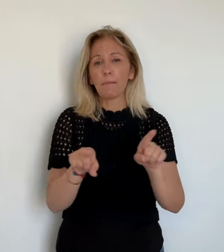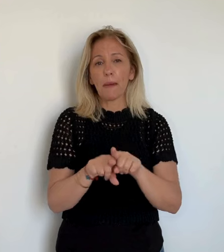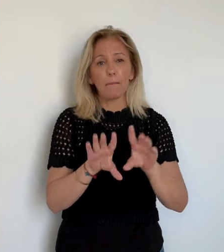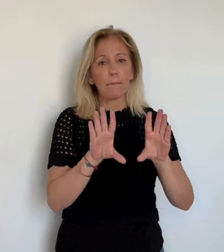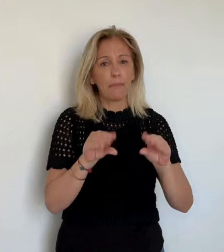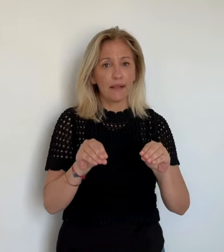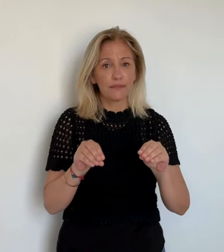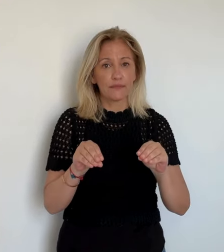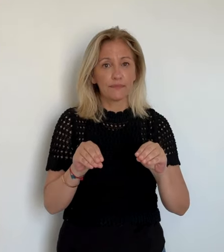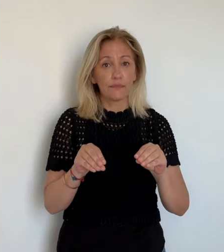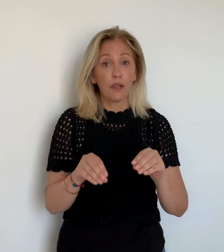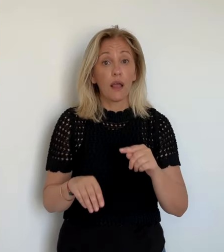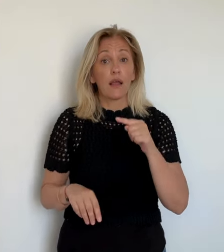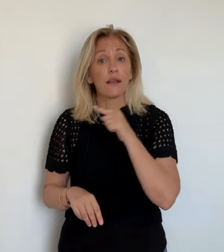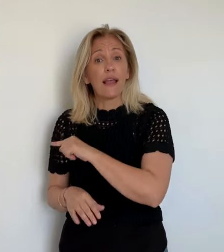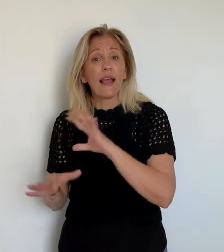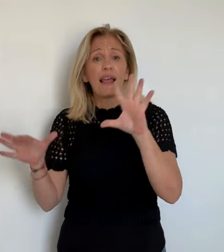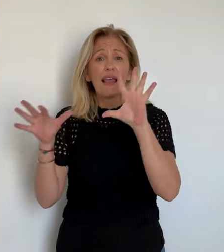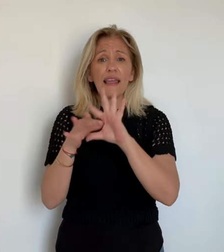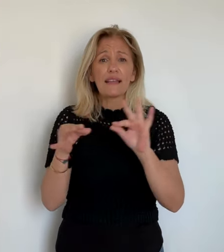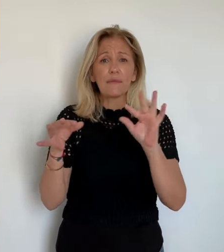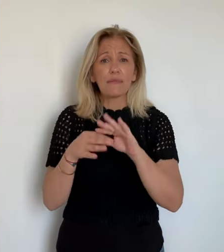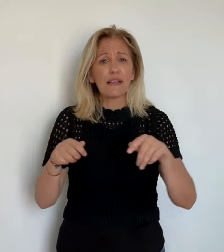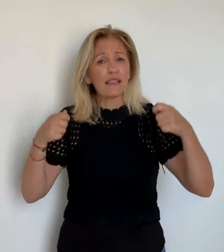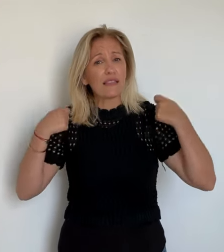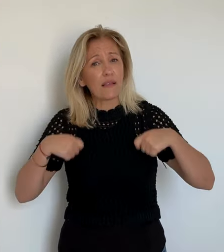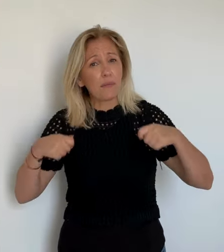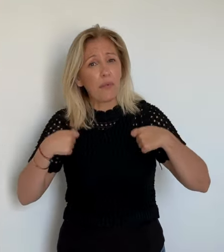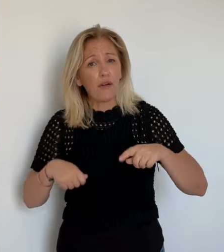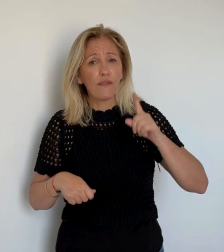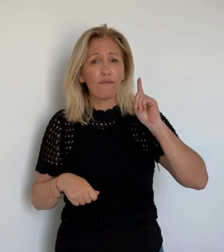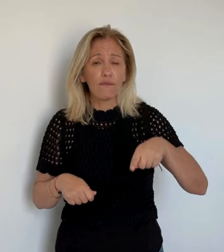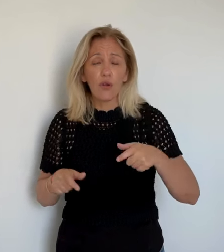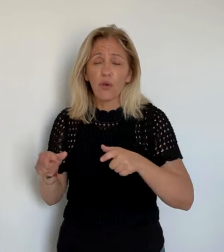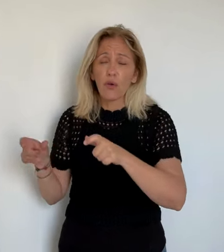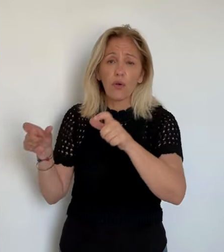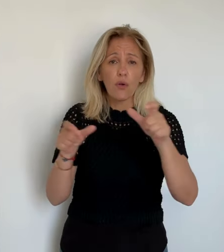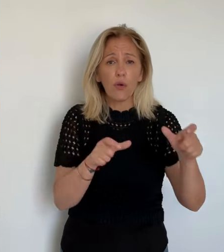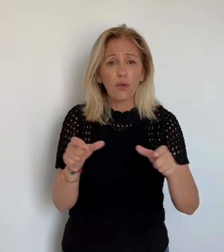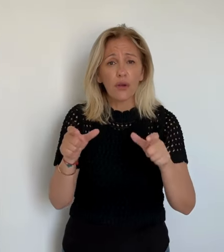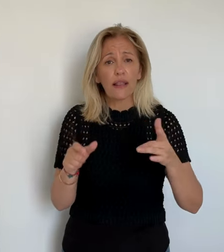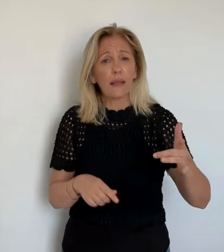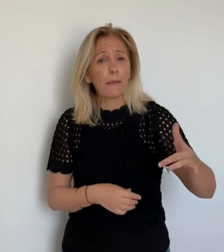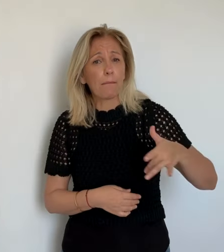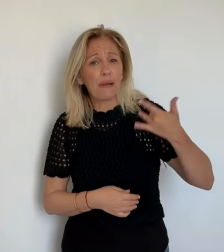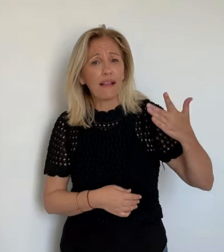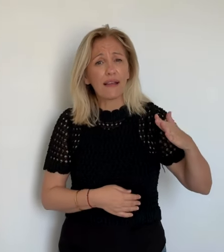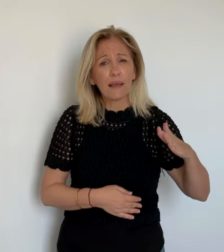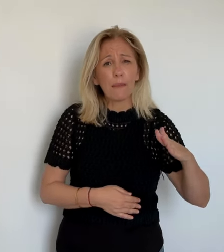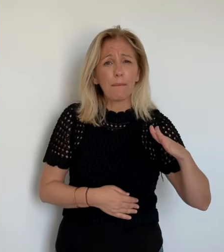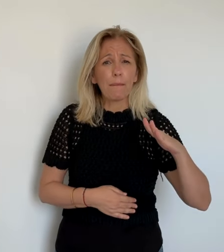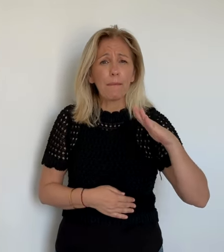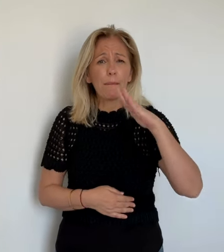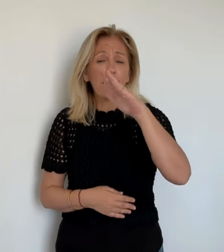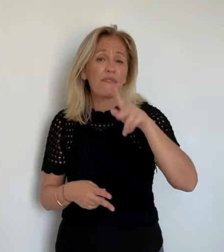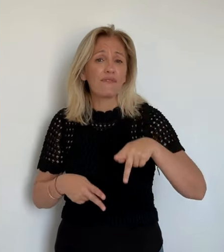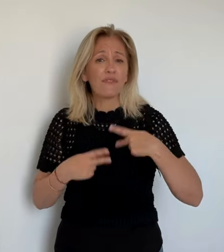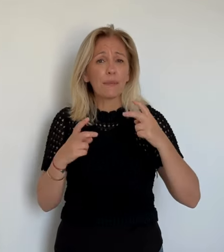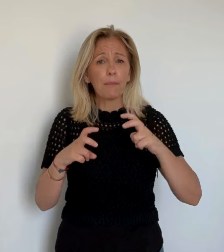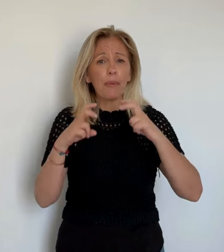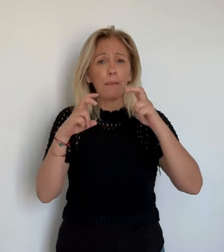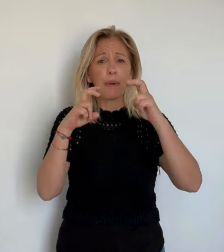souvenez-vous, nous alertait tant l'an passé, car elle était à 7 ans, revient à 5,42 années.